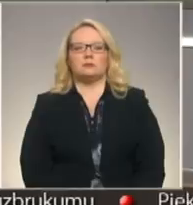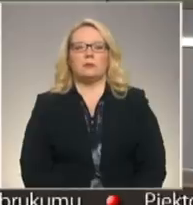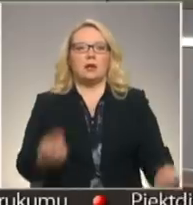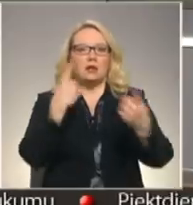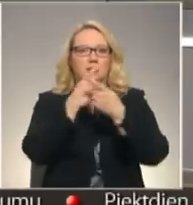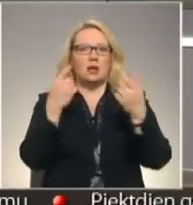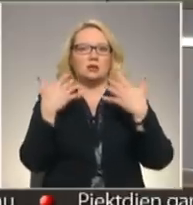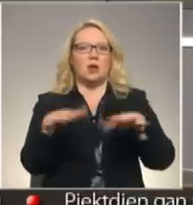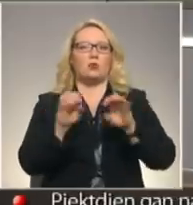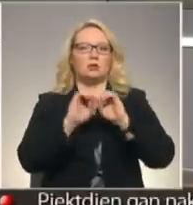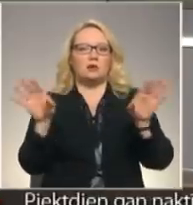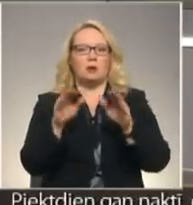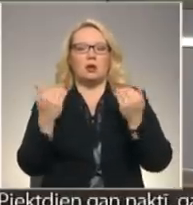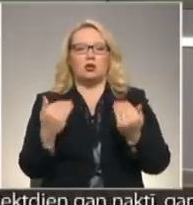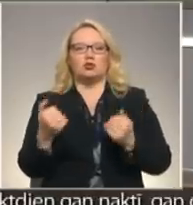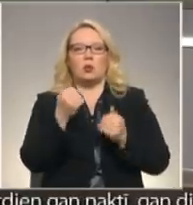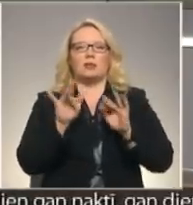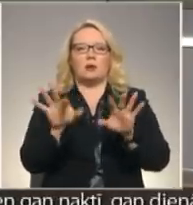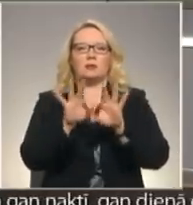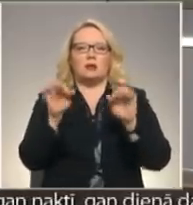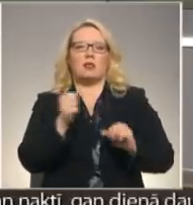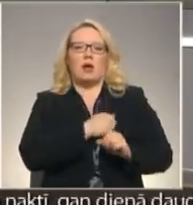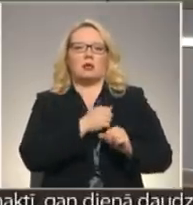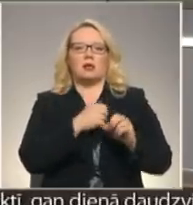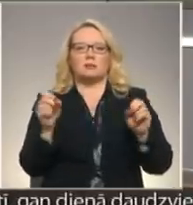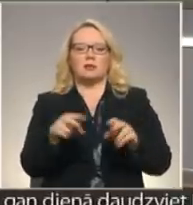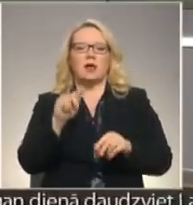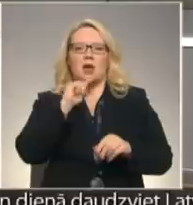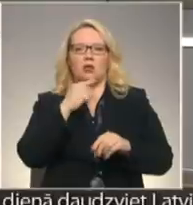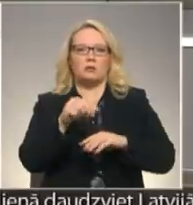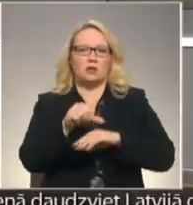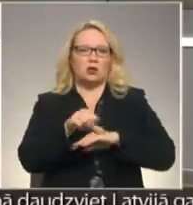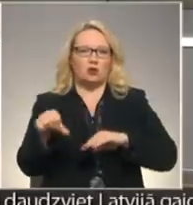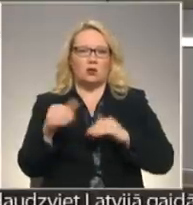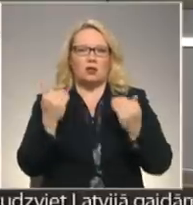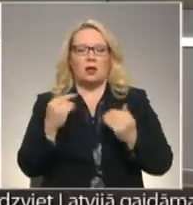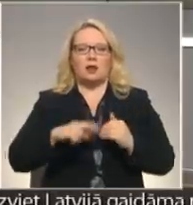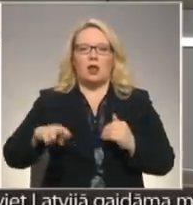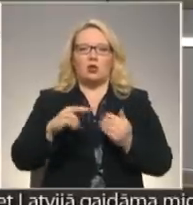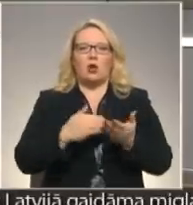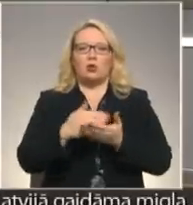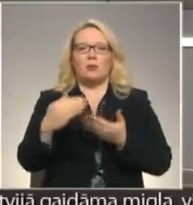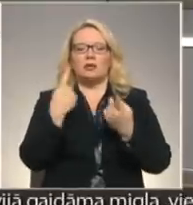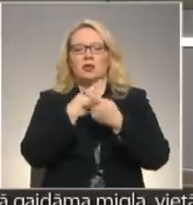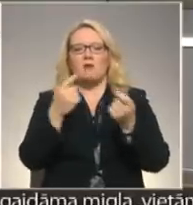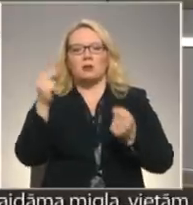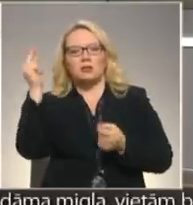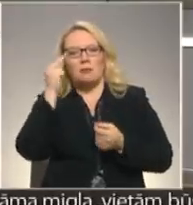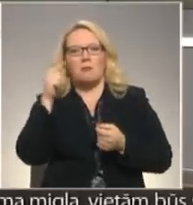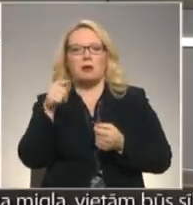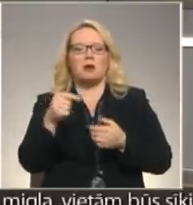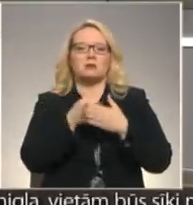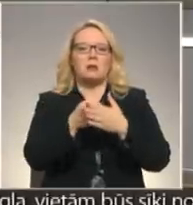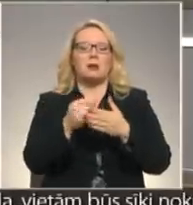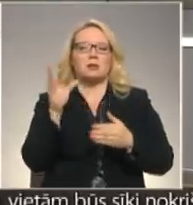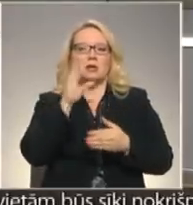Zīnās jau stāstījām, ka šogad darbība sāka Latgales speciālā ekonomiskā zona. Pašlaik reģionā turpinās informatīvies semināri par tās